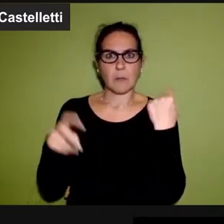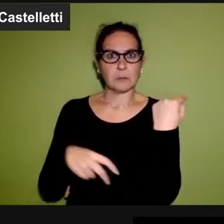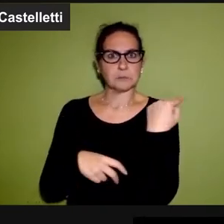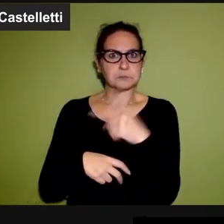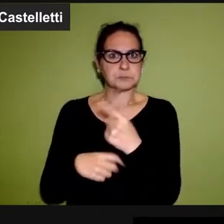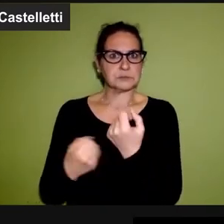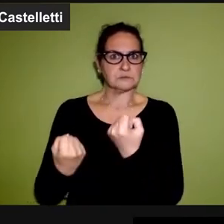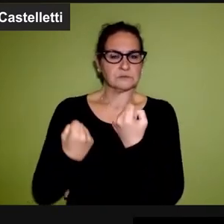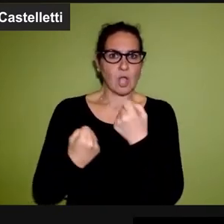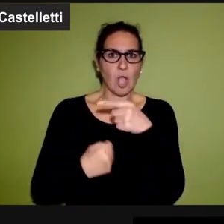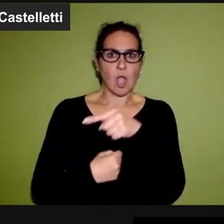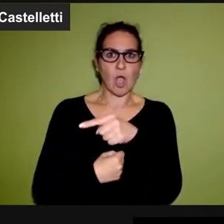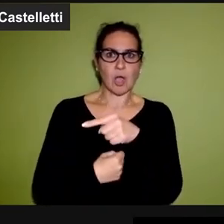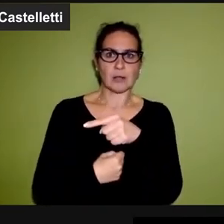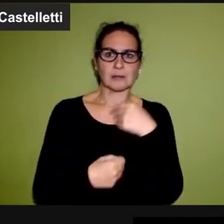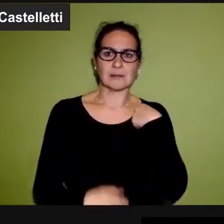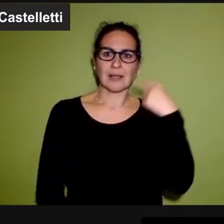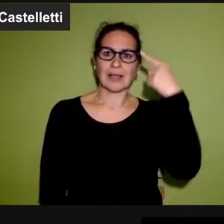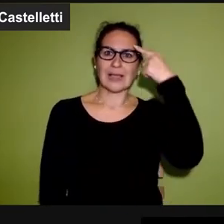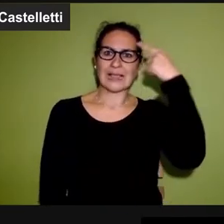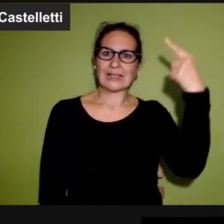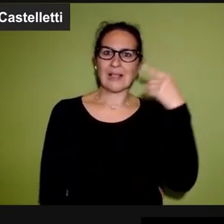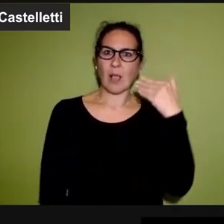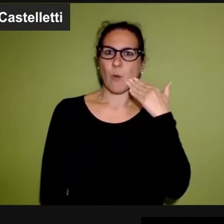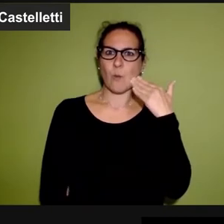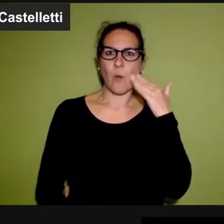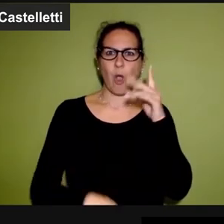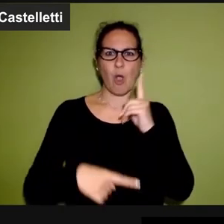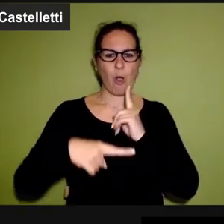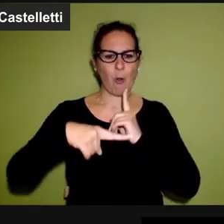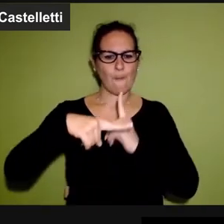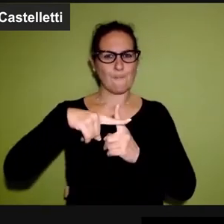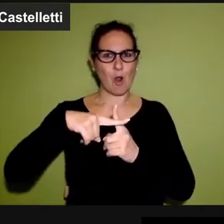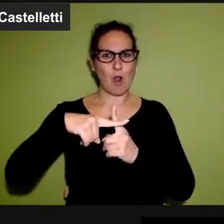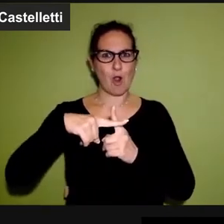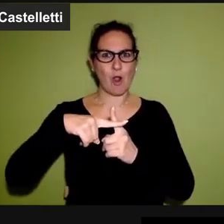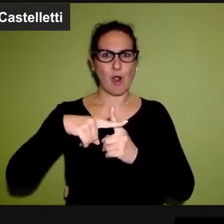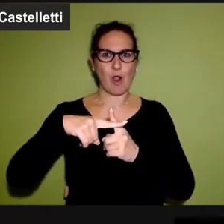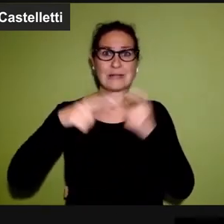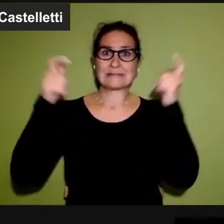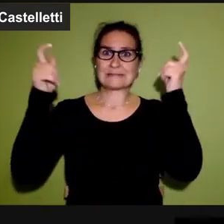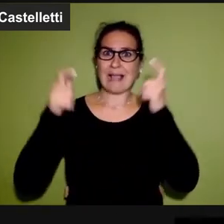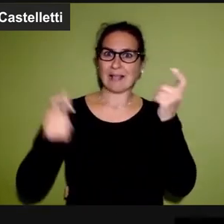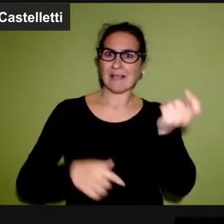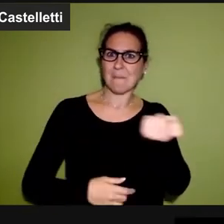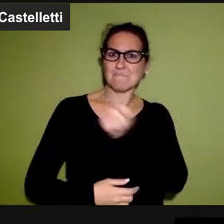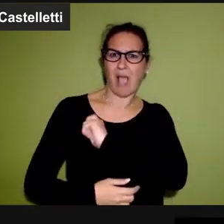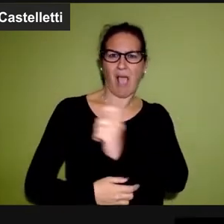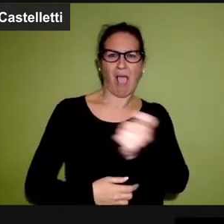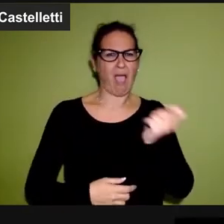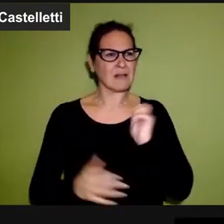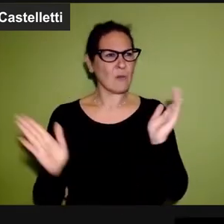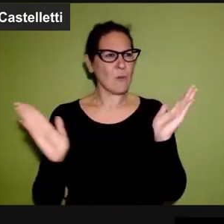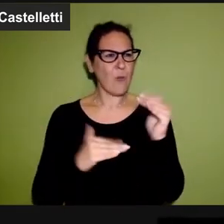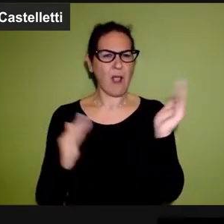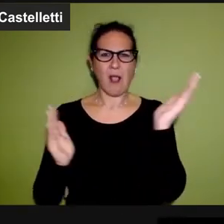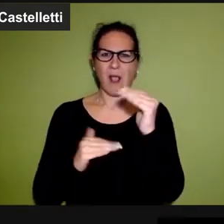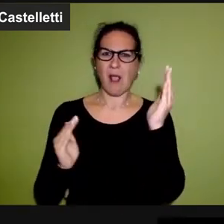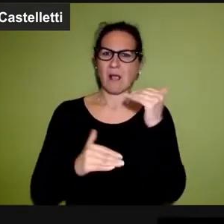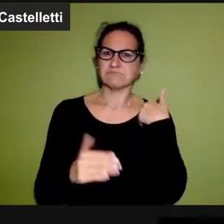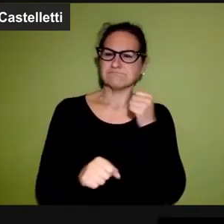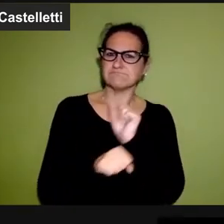imperniata attorno a questo. Si pensi alla stessa idea dell'uomo crocefisso, i martieri dei santi, spesso atroci,